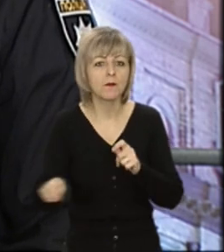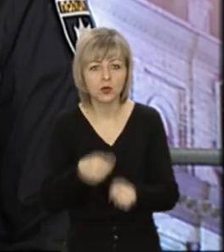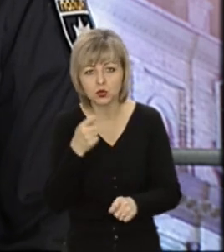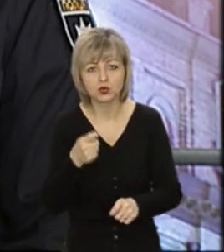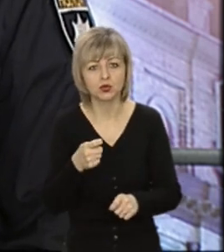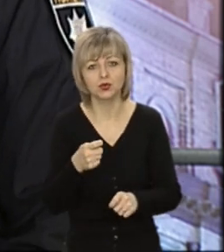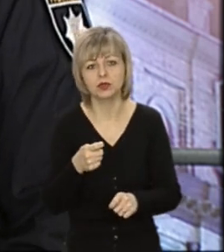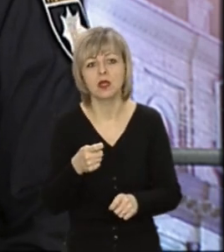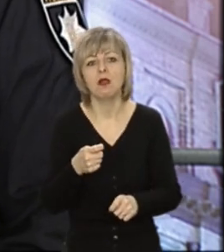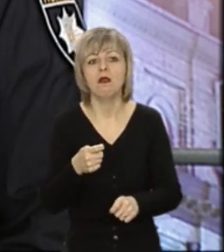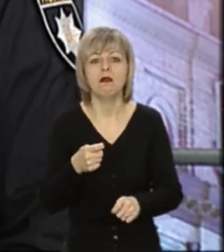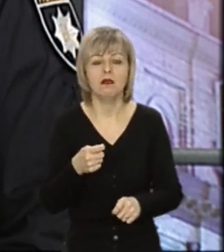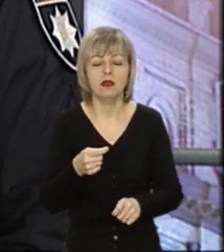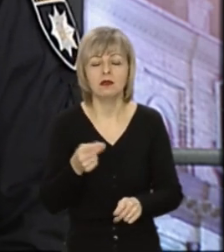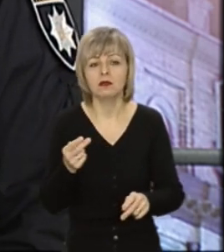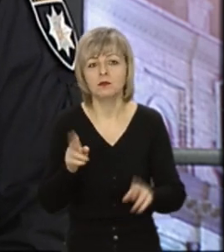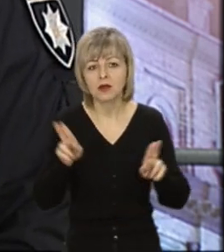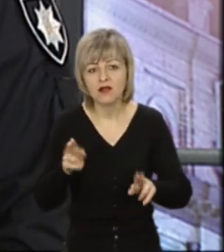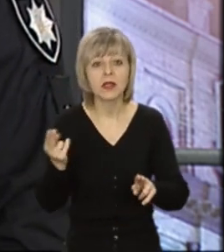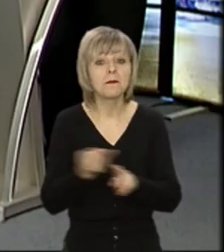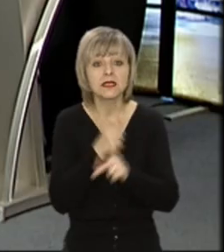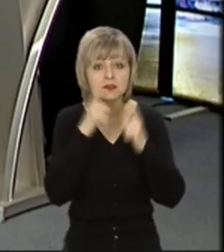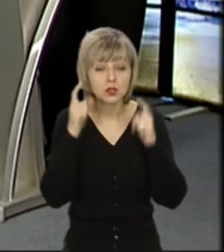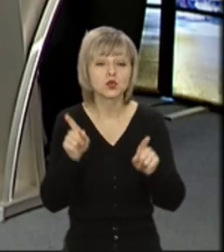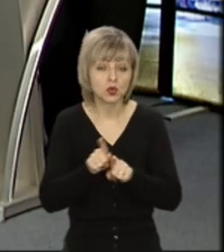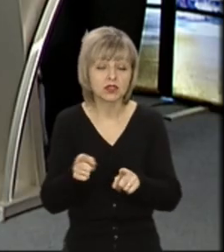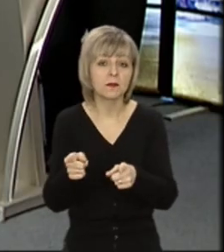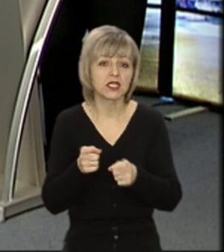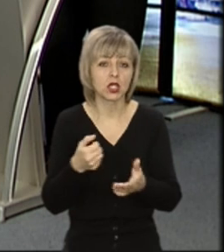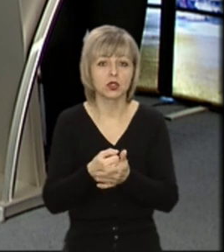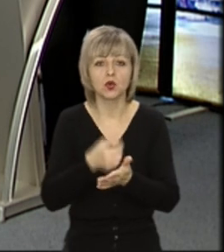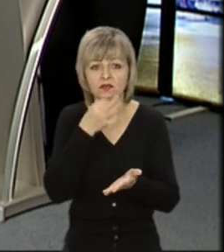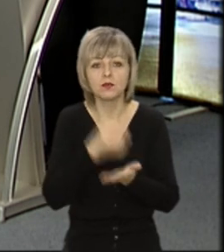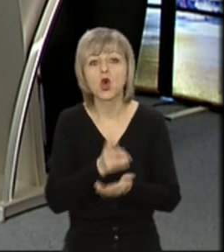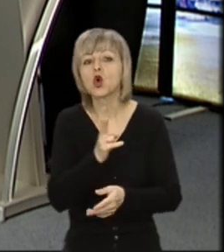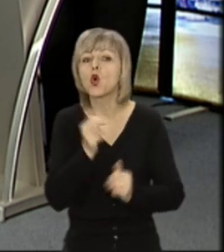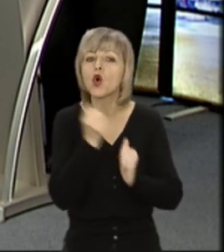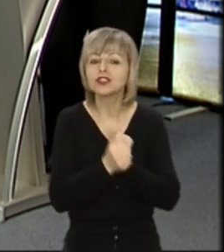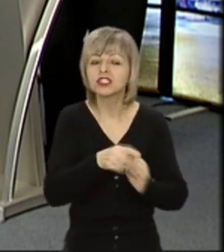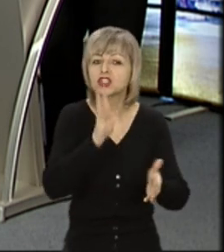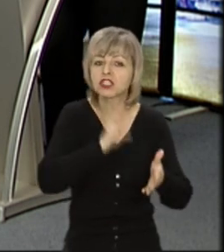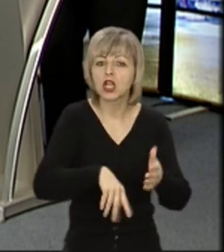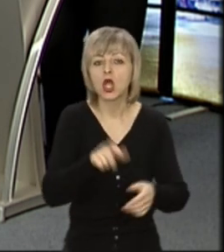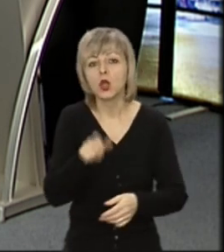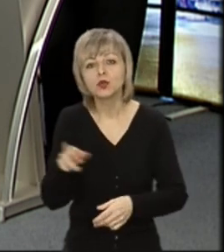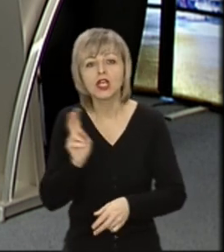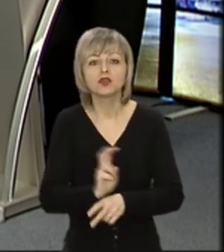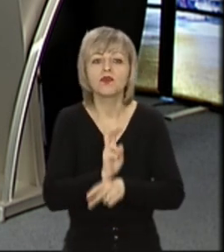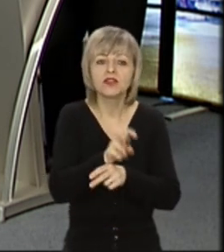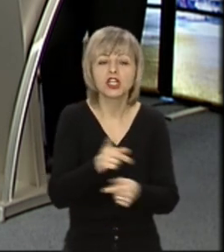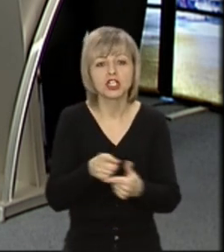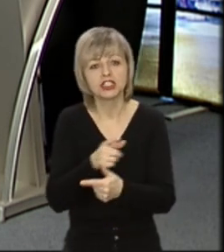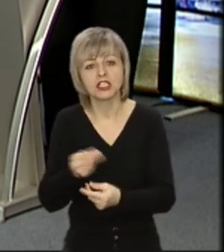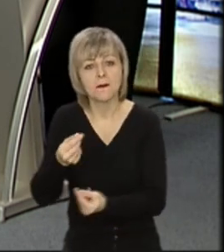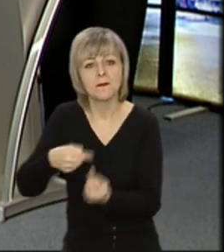масковий режим, то їх також притягує до відповідальності. Кого частіше штрафують? Підприємців чи відвідувачів тих чи тих закладів,